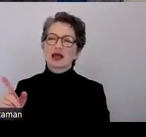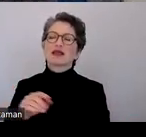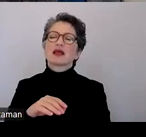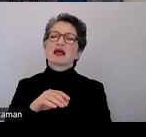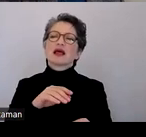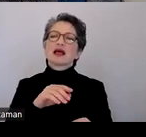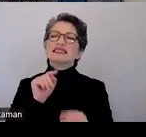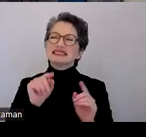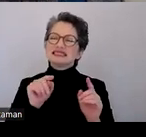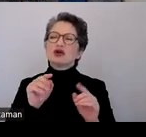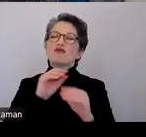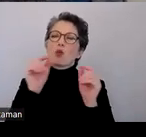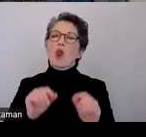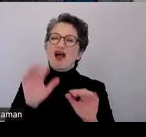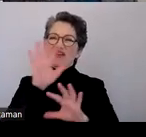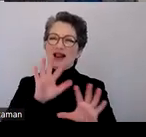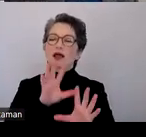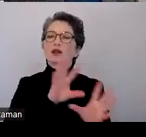passiert nicht so gut aus Word heraus.